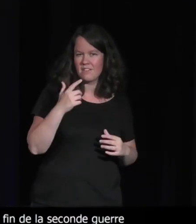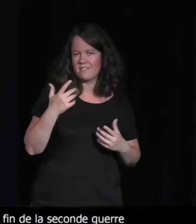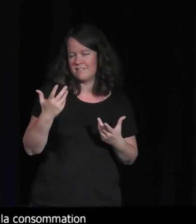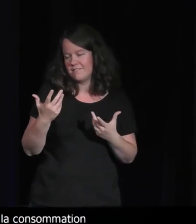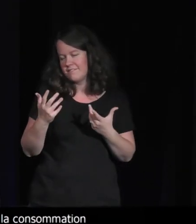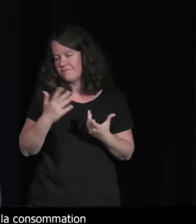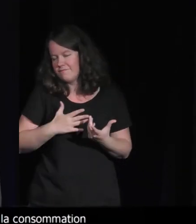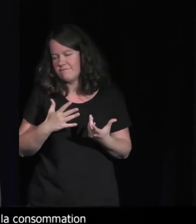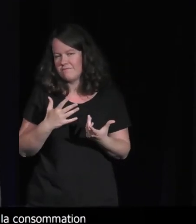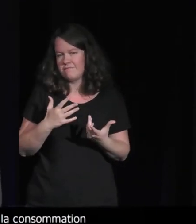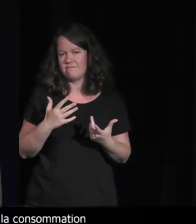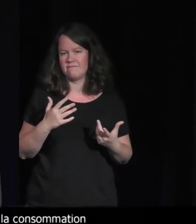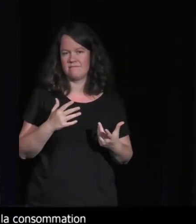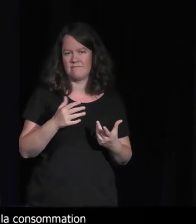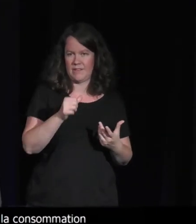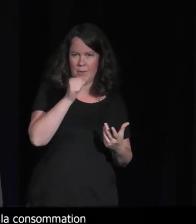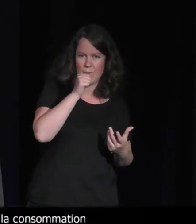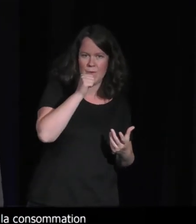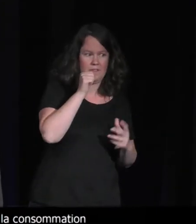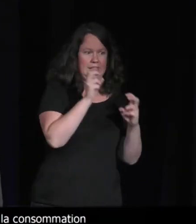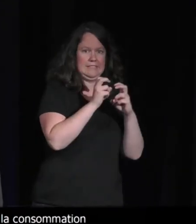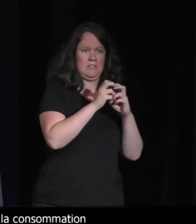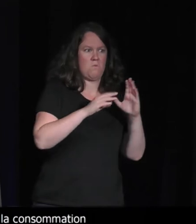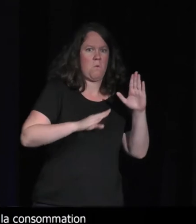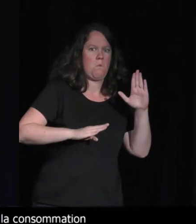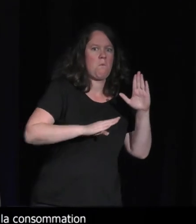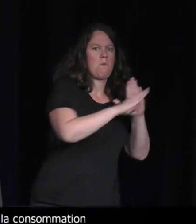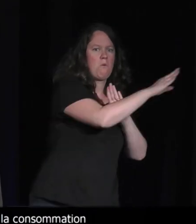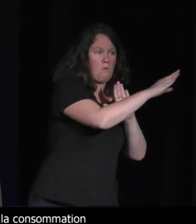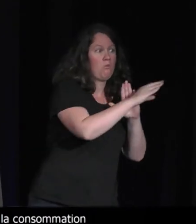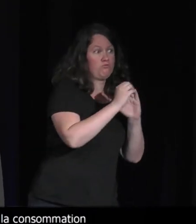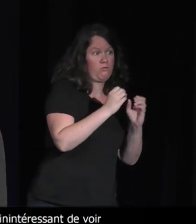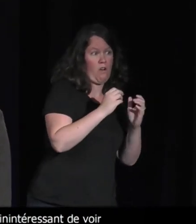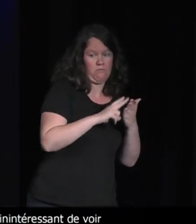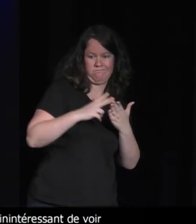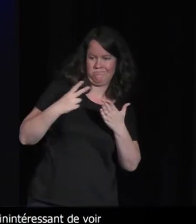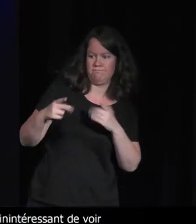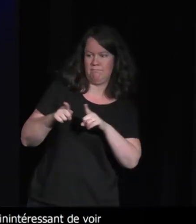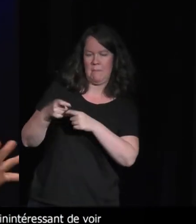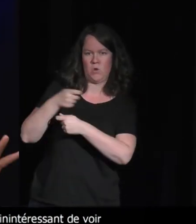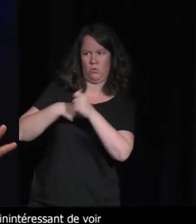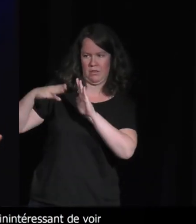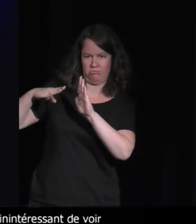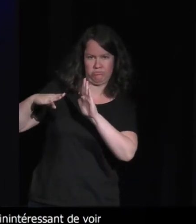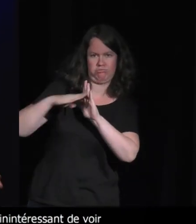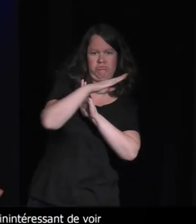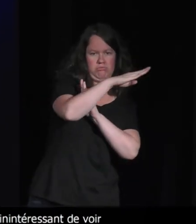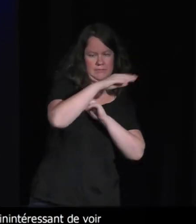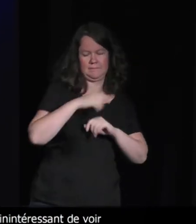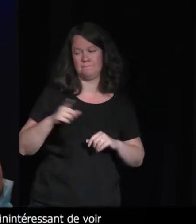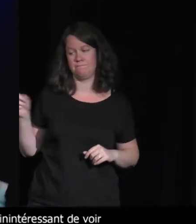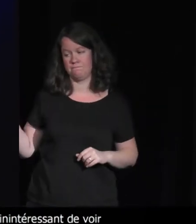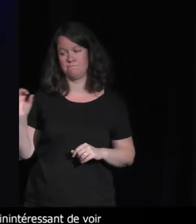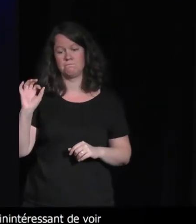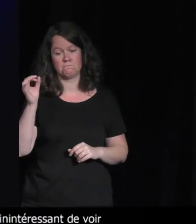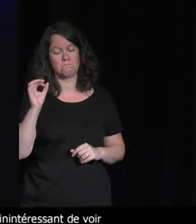consommation électrique va de pair, effectivement, avec une économie croissante. – question cruciale des questions environnementales autour